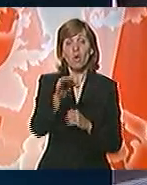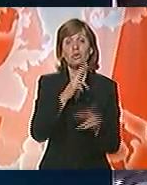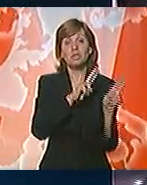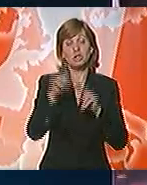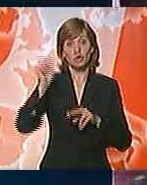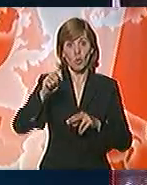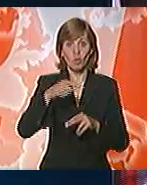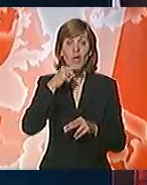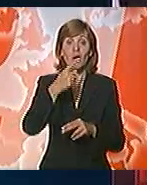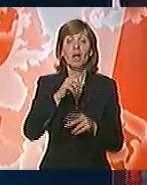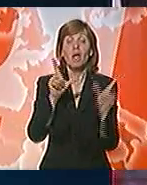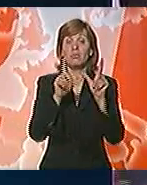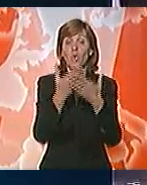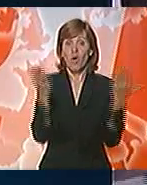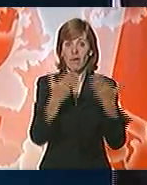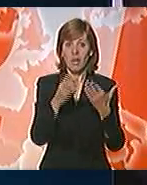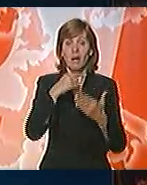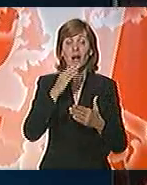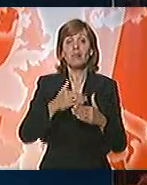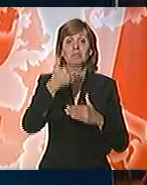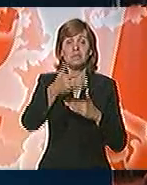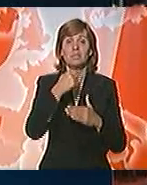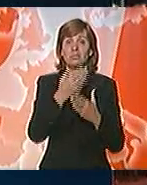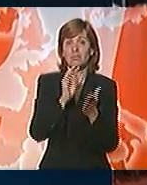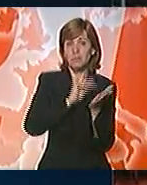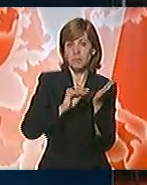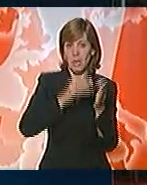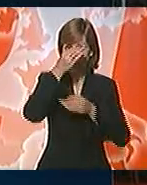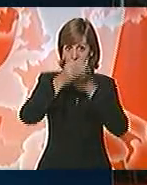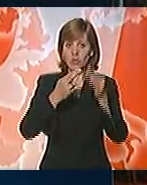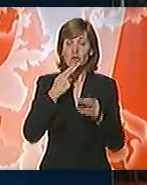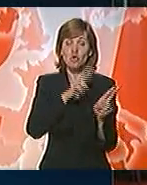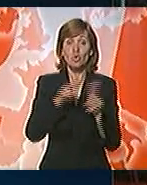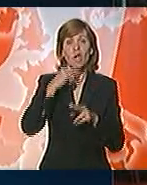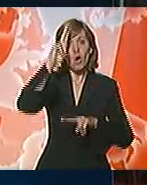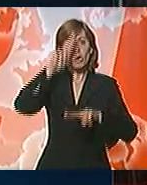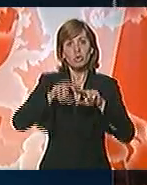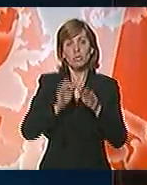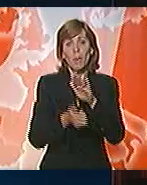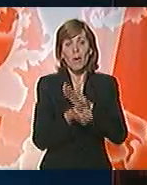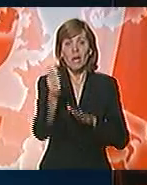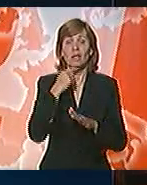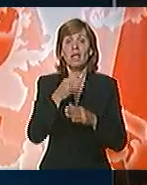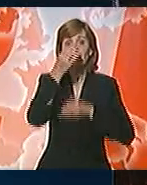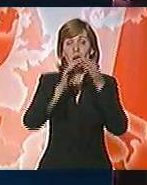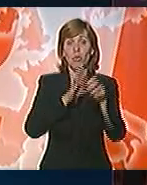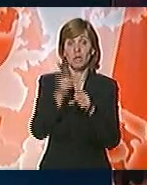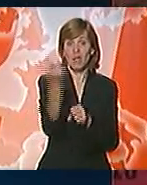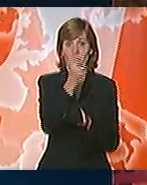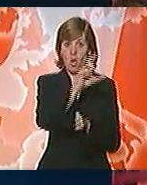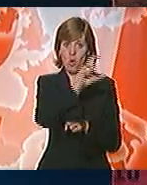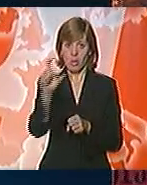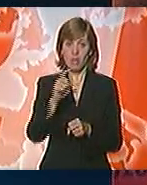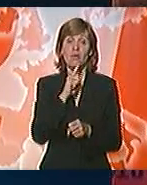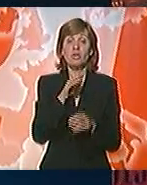Ivana Ramić rekla novinarima ispred Palate Pravde da po proceduri istražnih sudija odlučuje o pokretanju istrage protiv dvojca okrivljenih